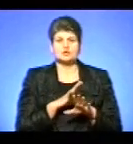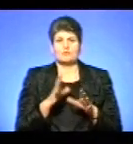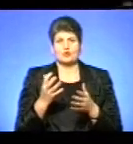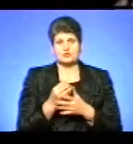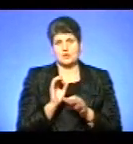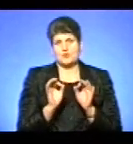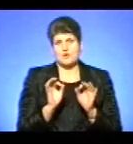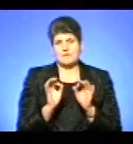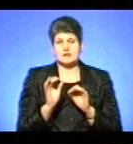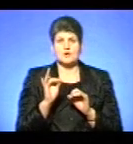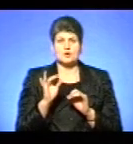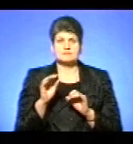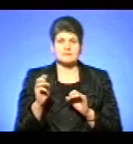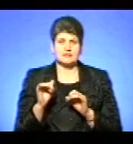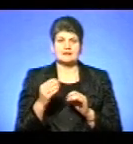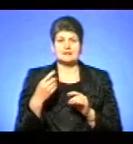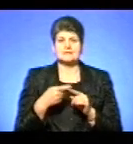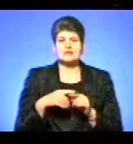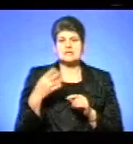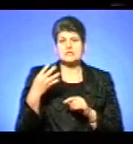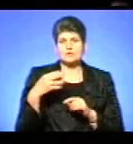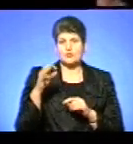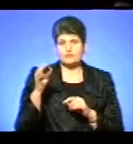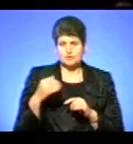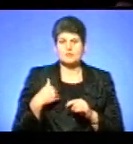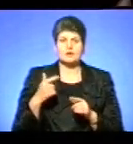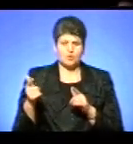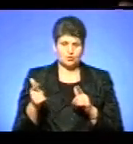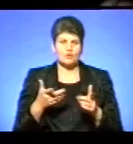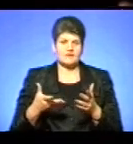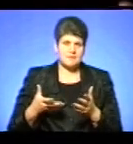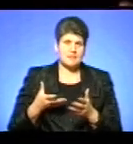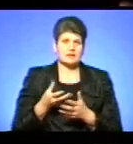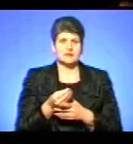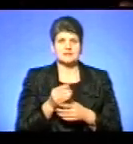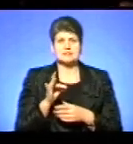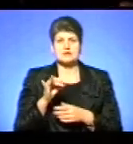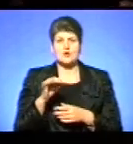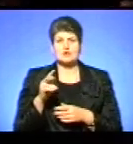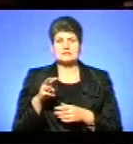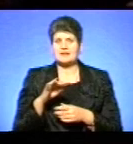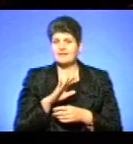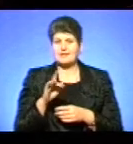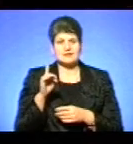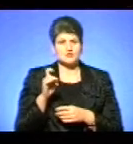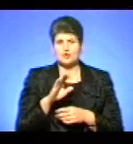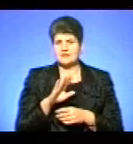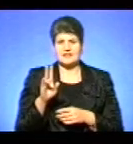нормальне розмитнення, це 40%. Ми готові платити за розмитнення, але не 100% не